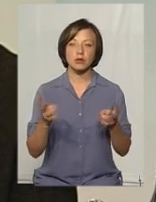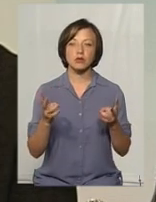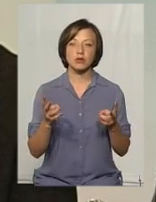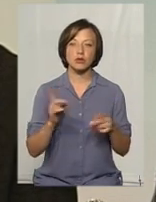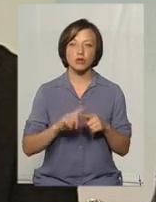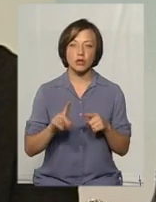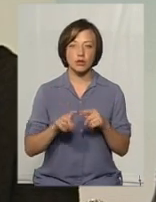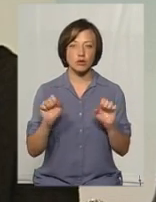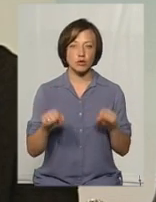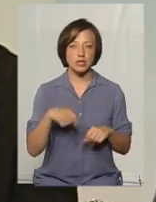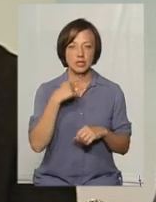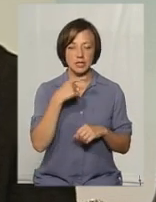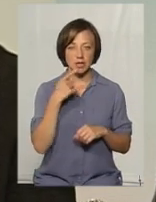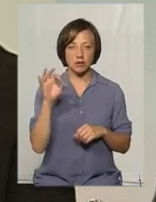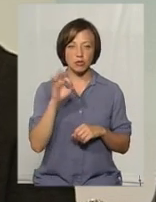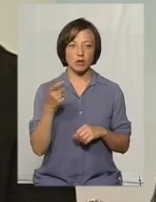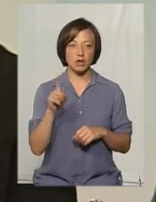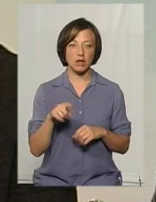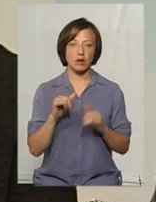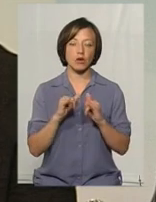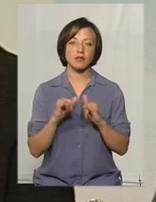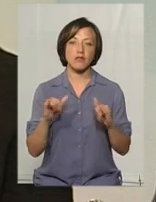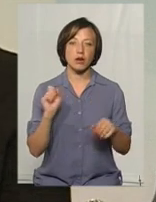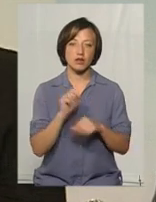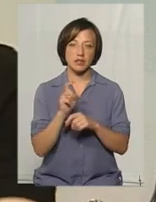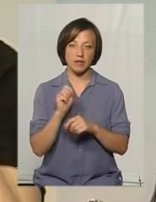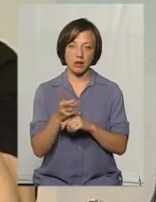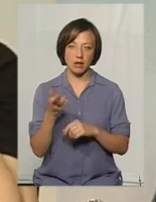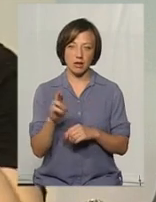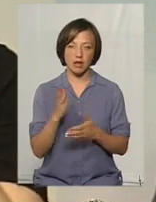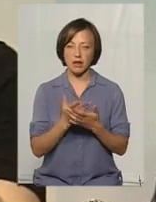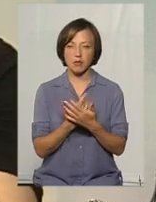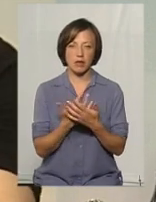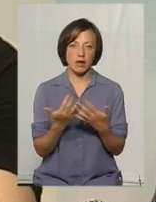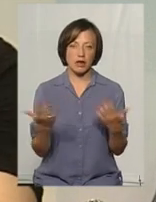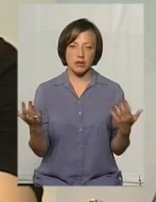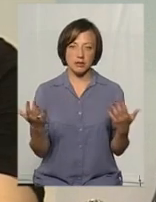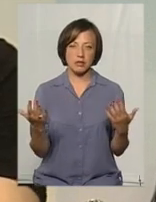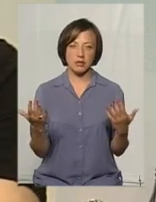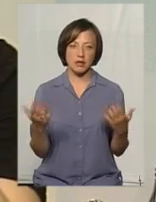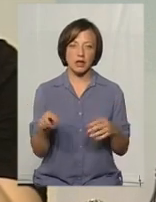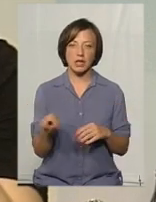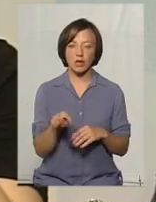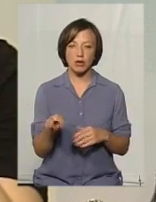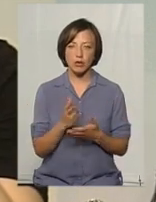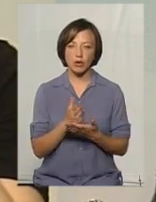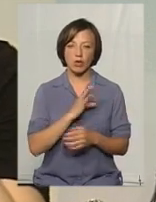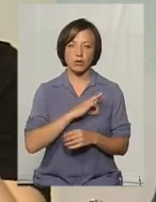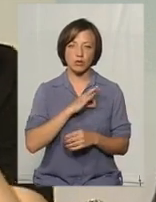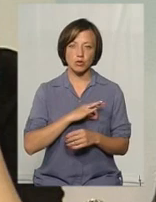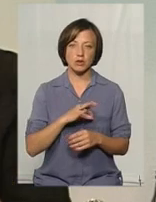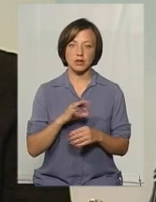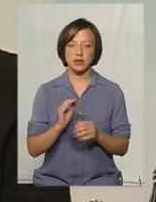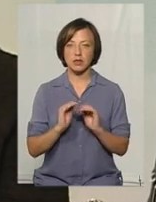сказати про те, що розвиваючі завдання. Їх є безліч, є безліч літератури, які користуються і